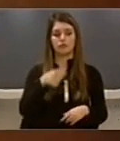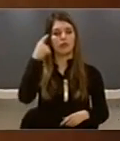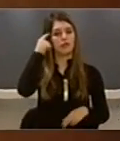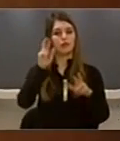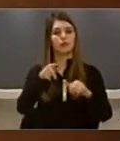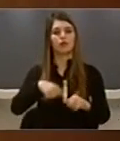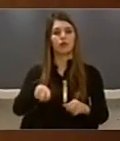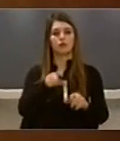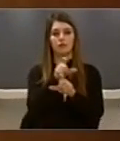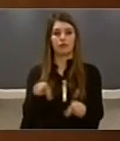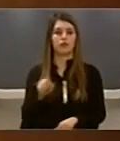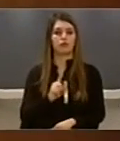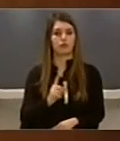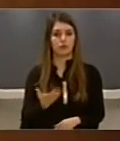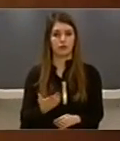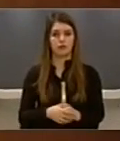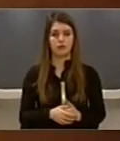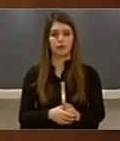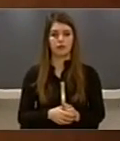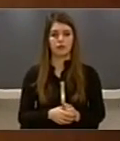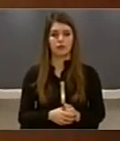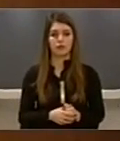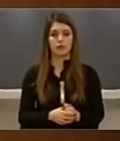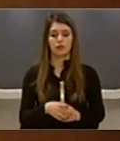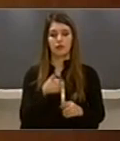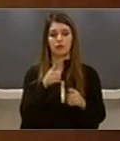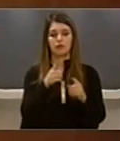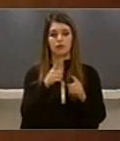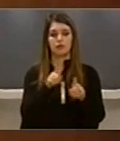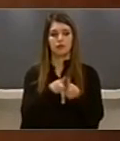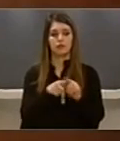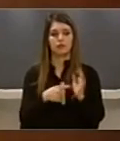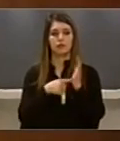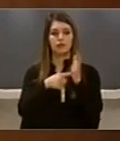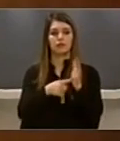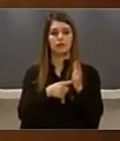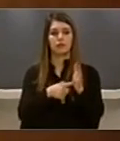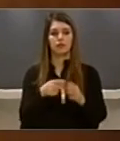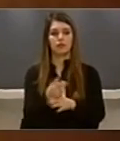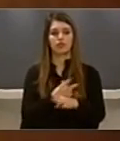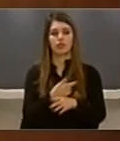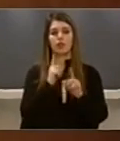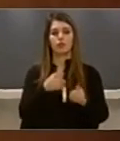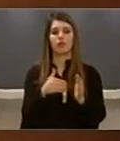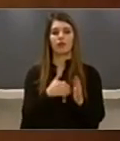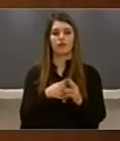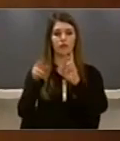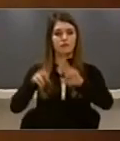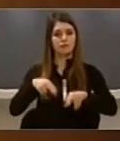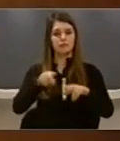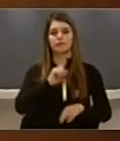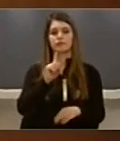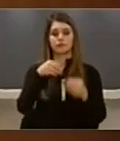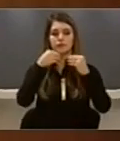ata janë më së poko fajtor Nuk një aftojnë më thënjët patriotike Se adhe u ka nevoj për ju Aqë më pak ndikojnë fjale